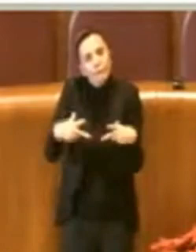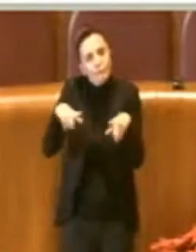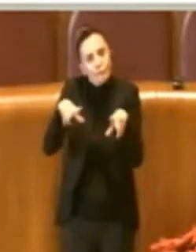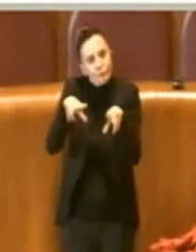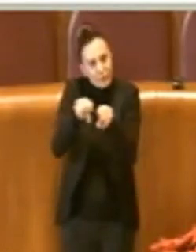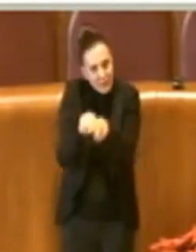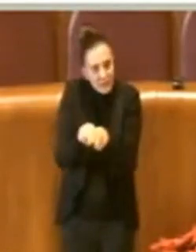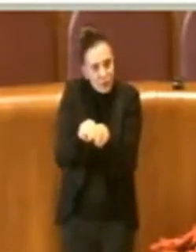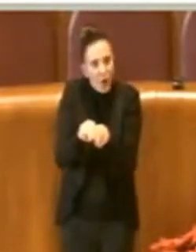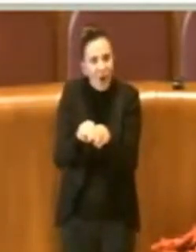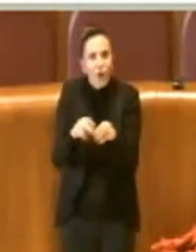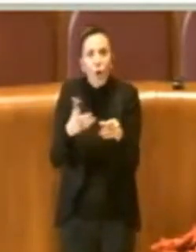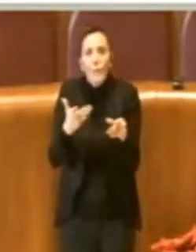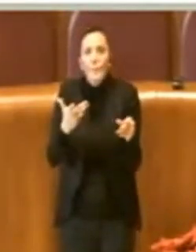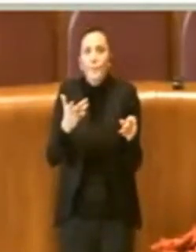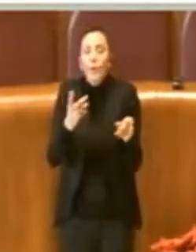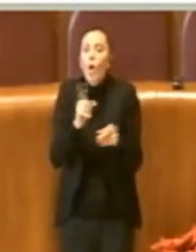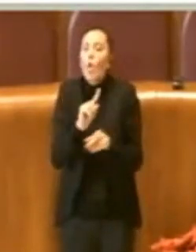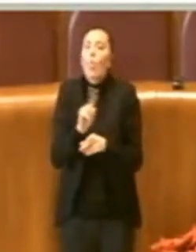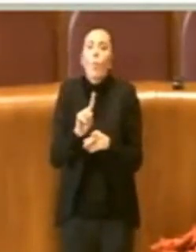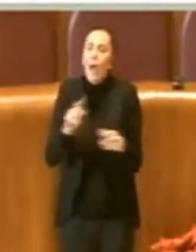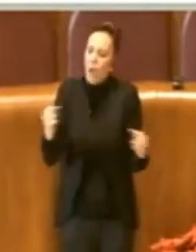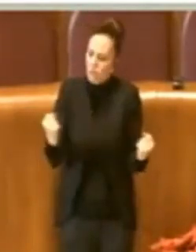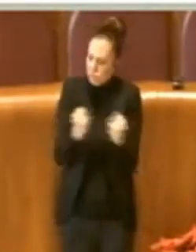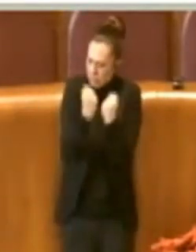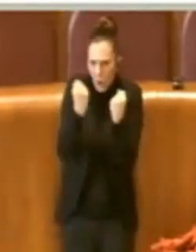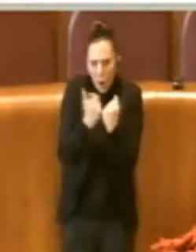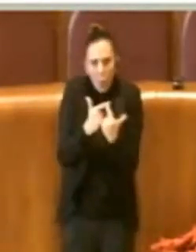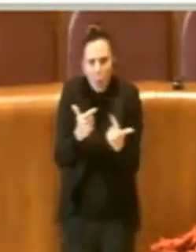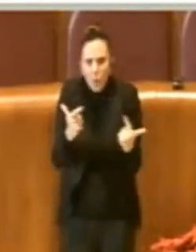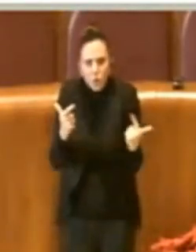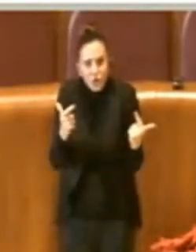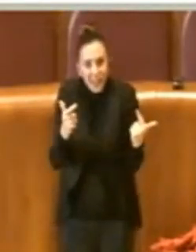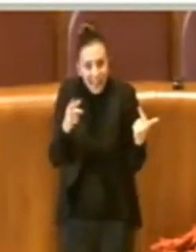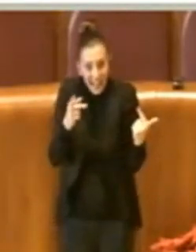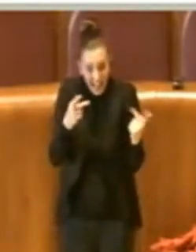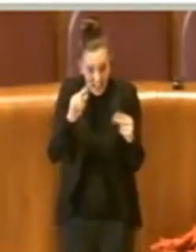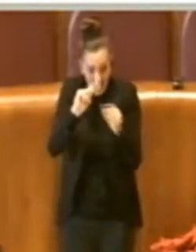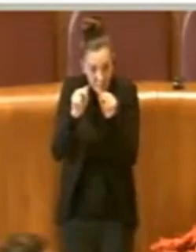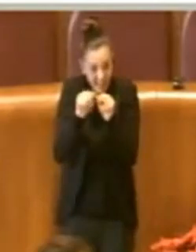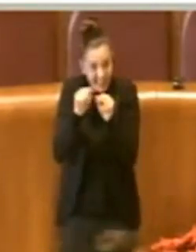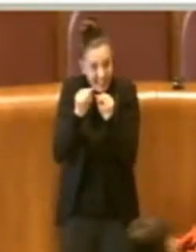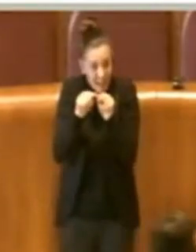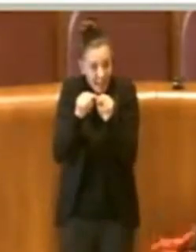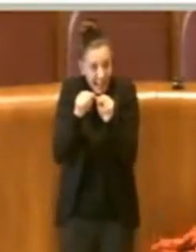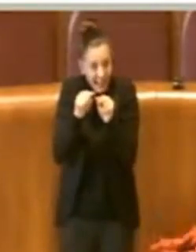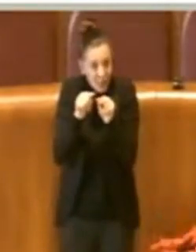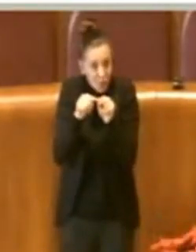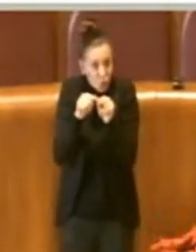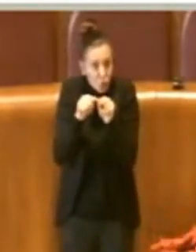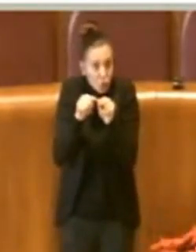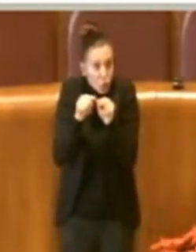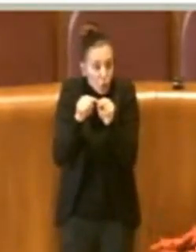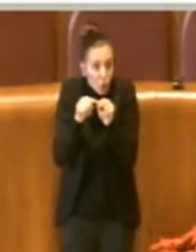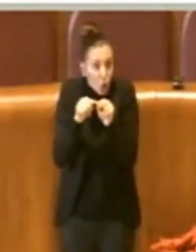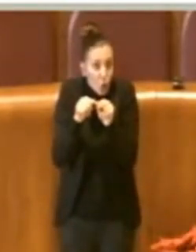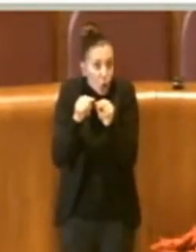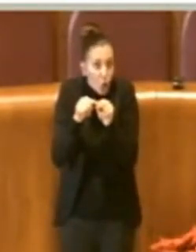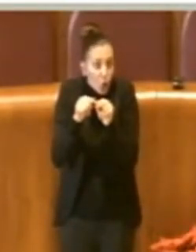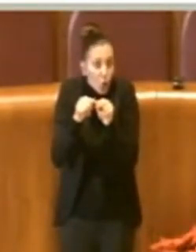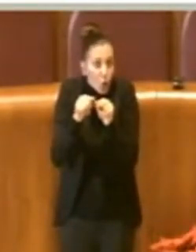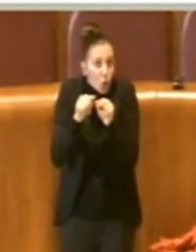ma insomma non è incoerente se si vede questo emendamento non è incoerente se si prende